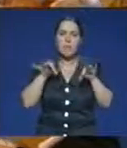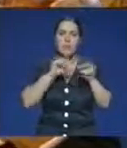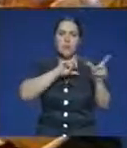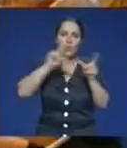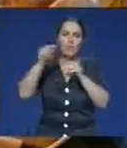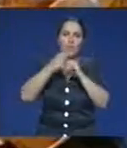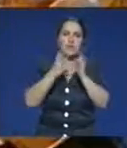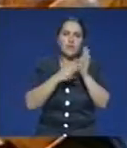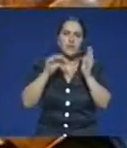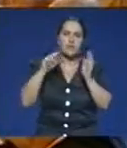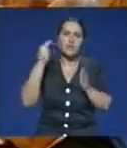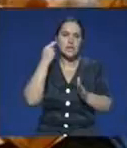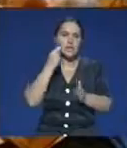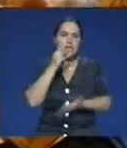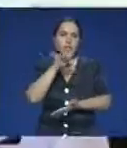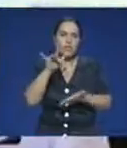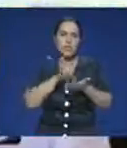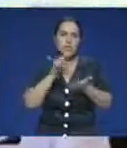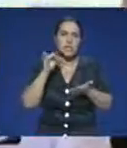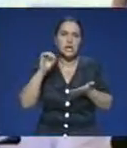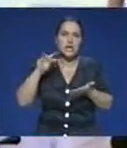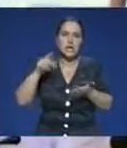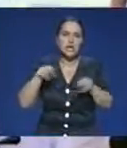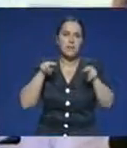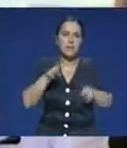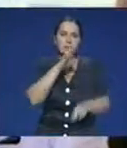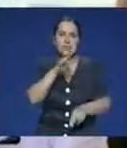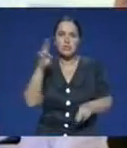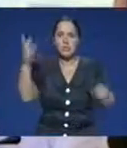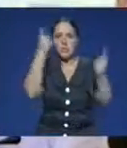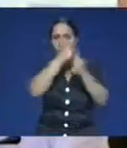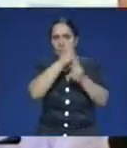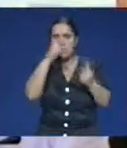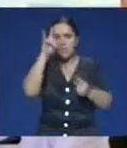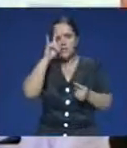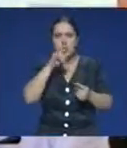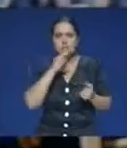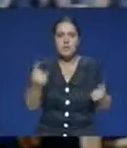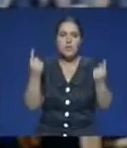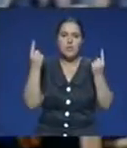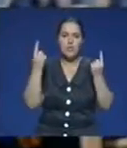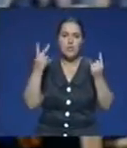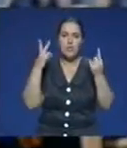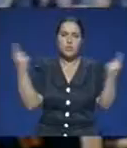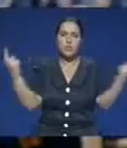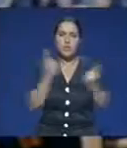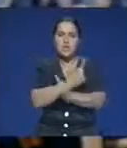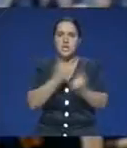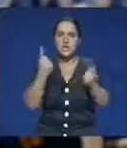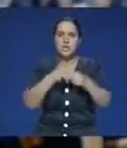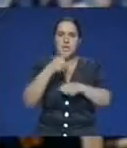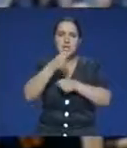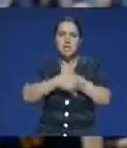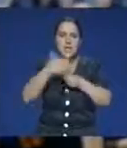19 июля из китайского города Сиань. Президент Нарсултан Назарбаев призывает сделать Казахстан крупнейшим транзитным хабом Центрально